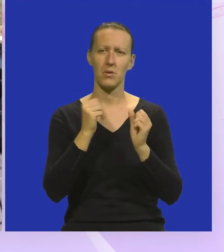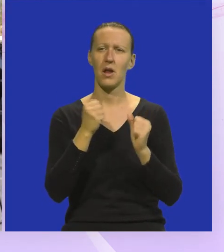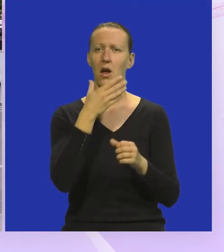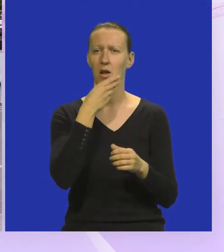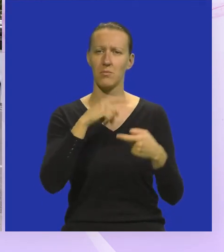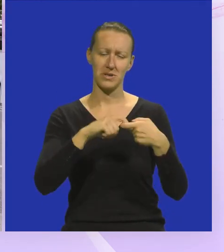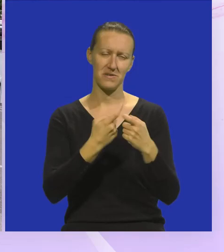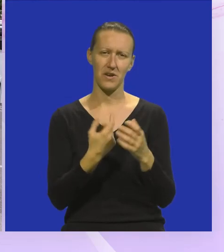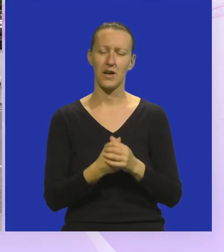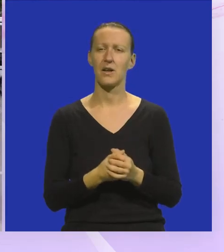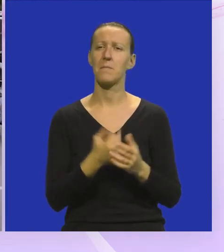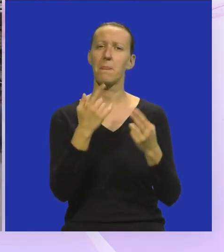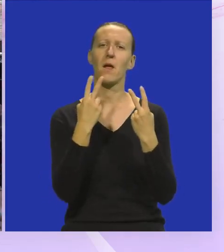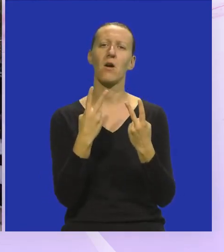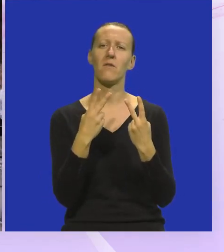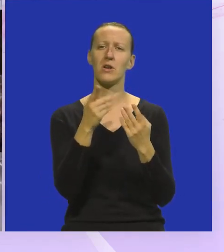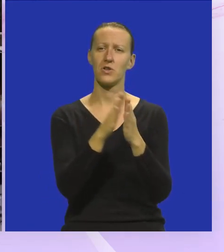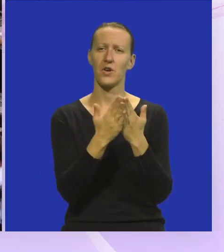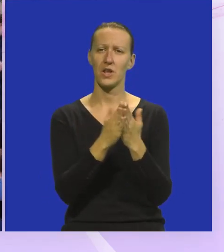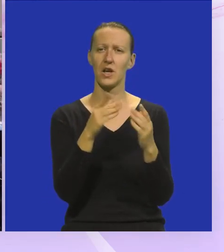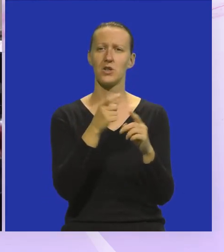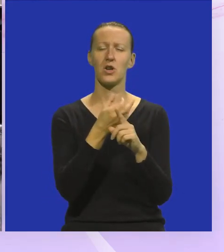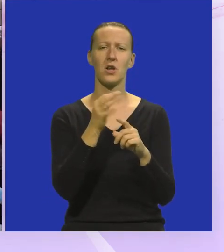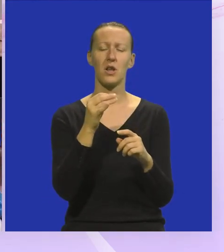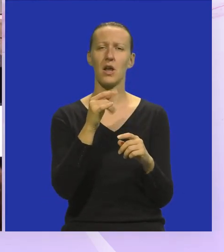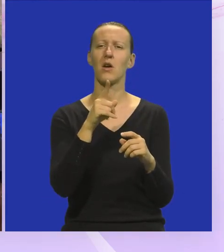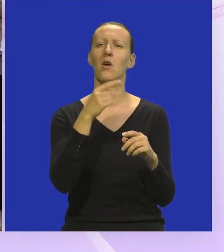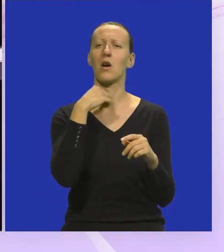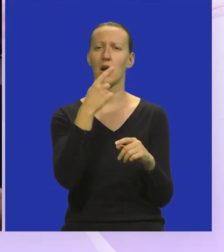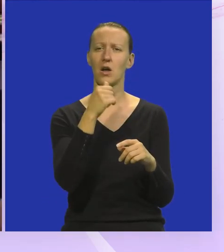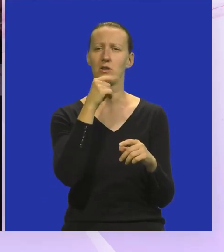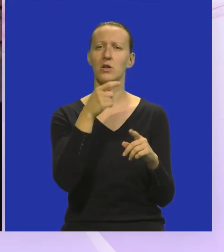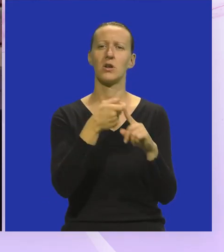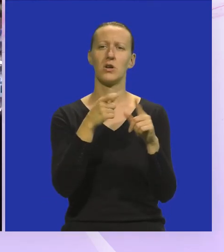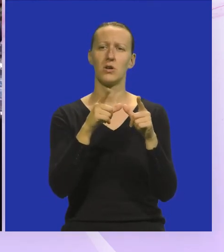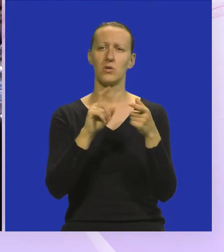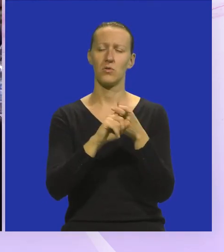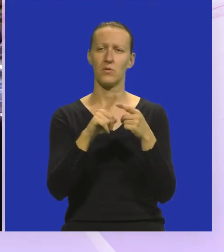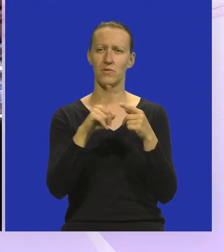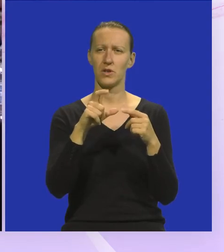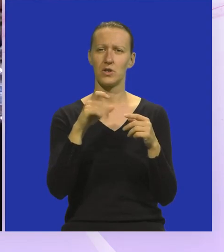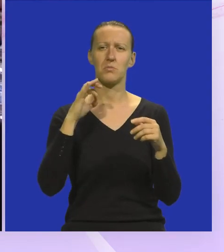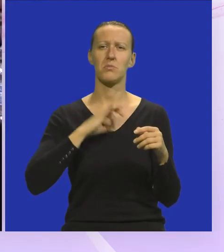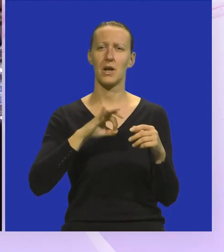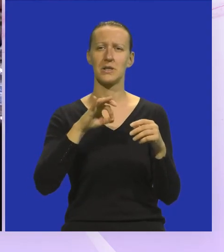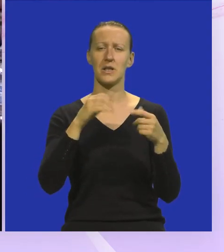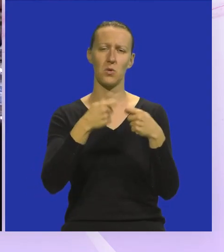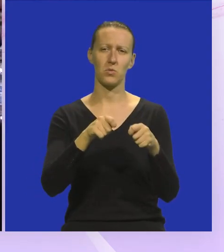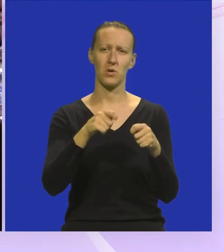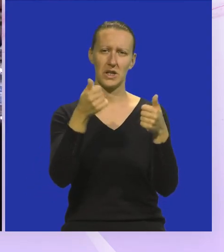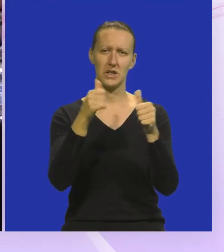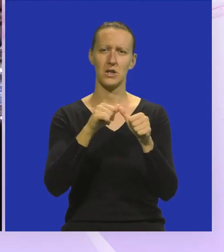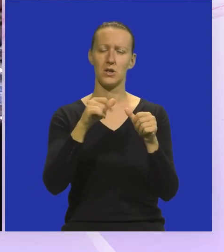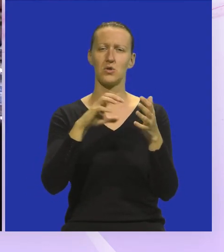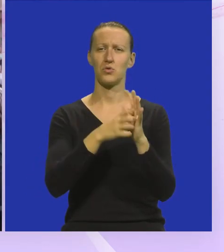jako ljepe stvari je. Koliko je značajna slikovnica Maja Črljenko, rekao nam je Zlatko Kuftić, predsjednik udruge slijepih Istarske